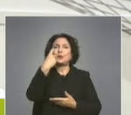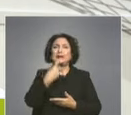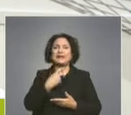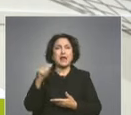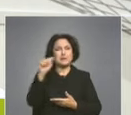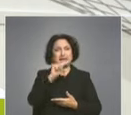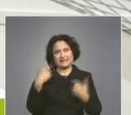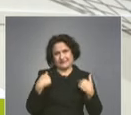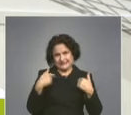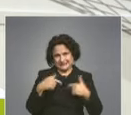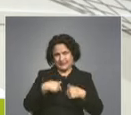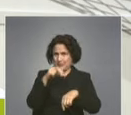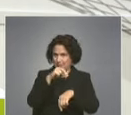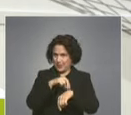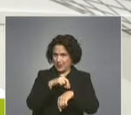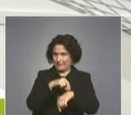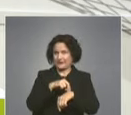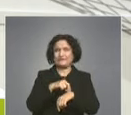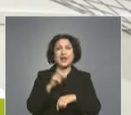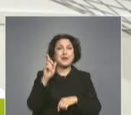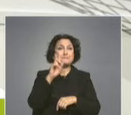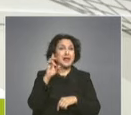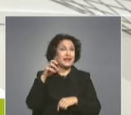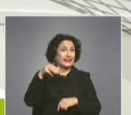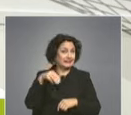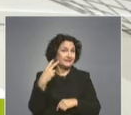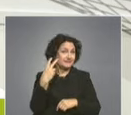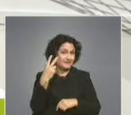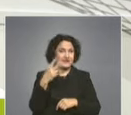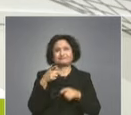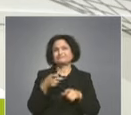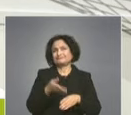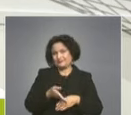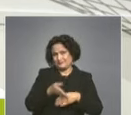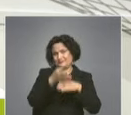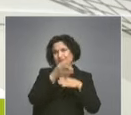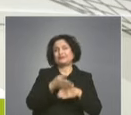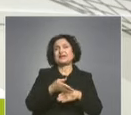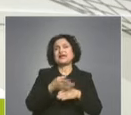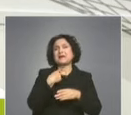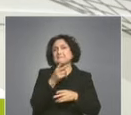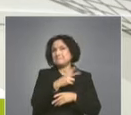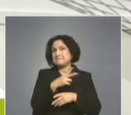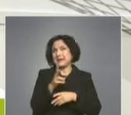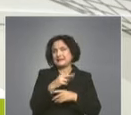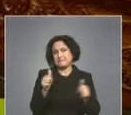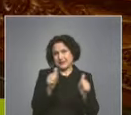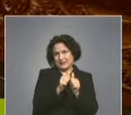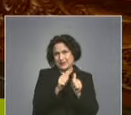апелативния съд в Пловдив. БНТ е медиан партньор на събитието. Репортаж на Русице Колева и Стоян Станчев.